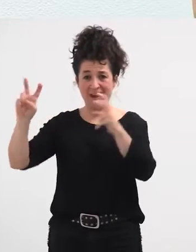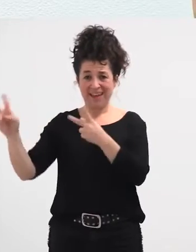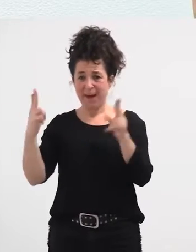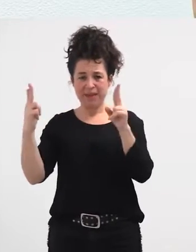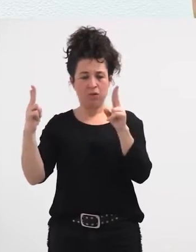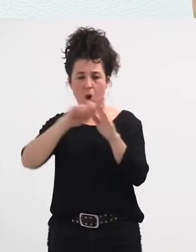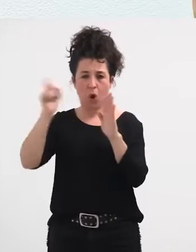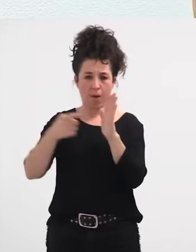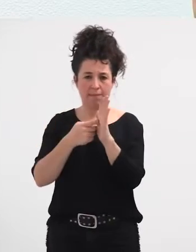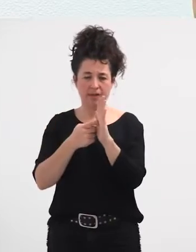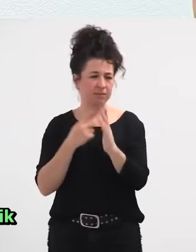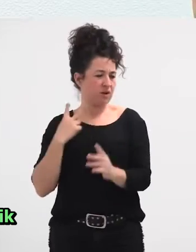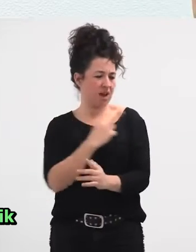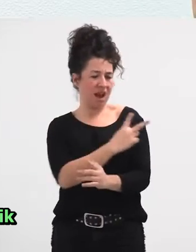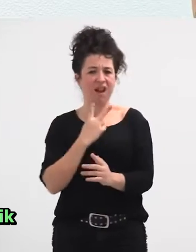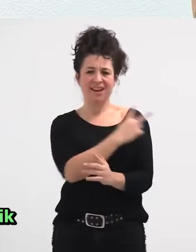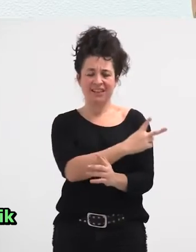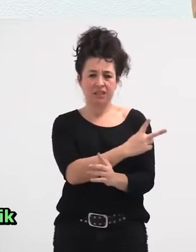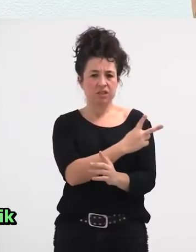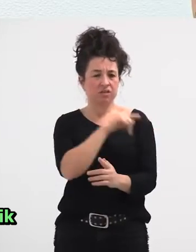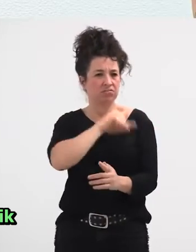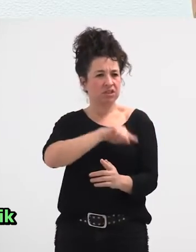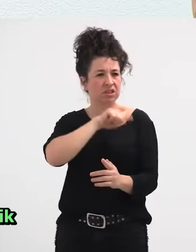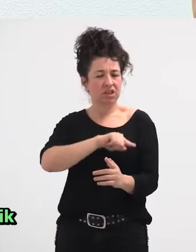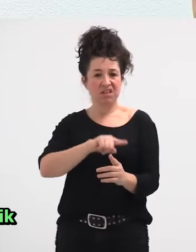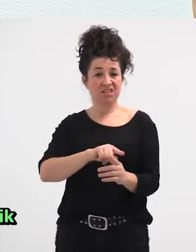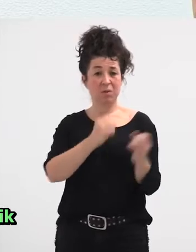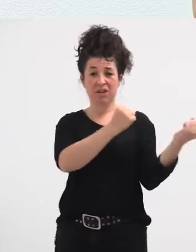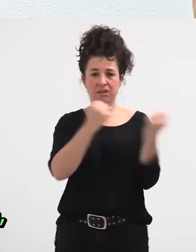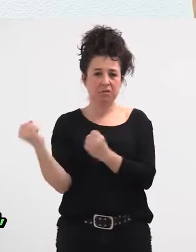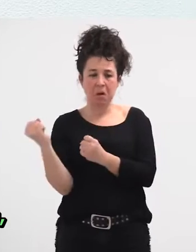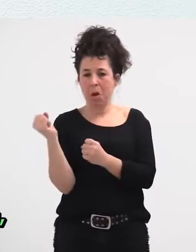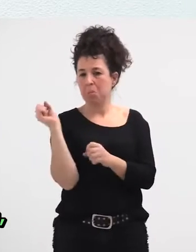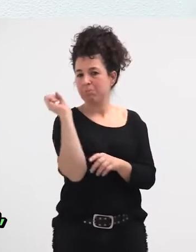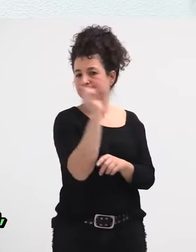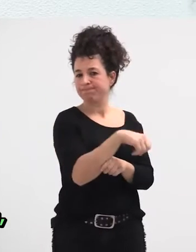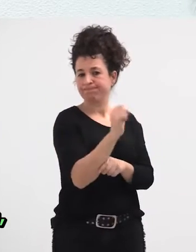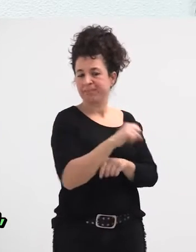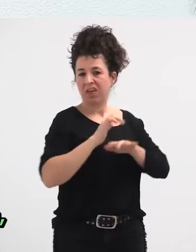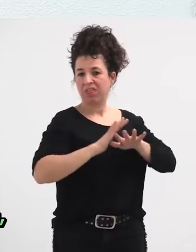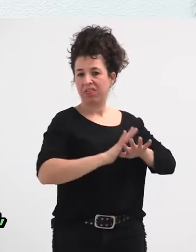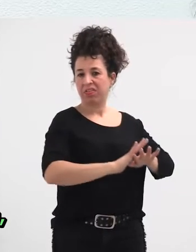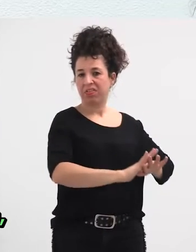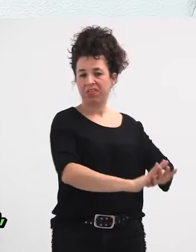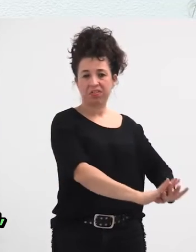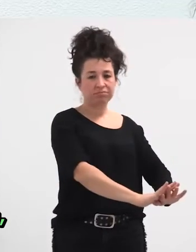biogenu sentipenazan, utzikeri egon zela istituzioen partetik, hau zionetan, ez zela behar adinako